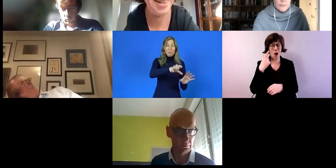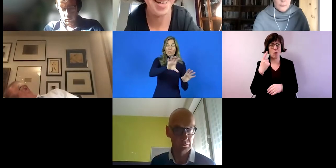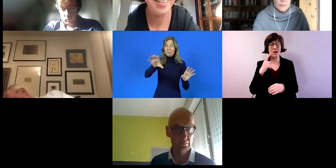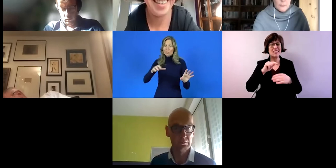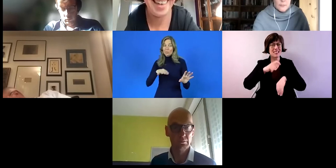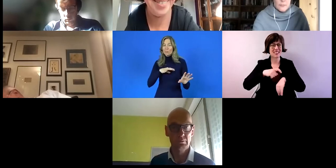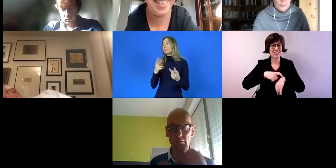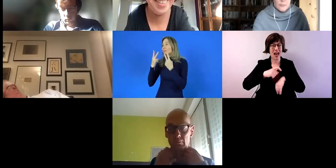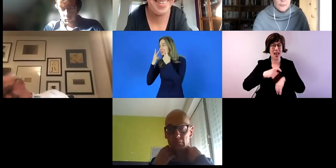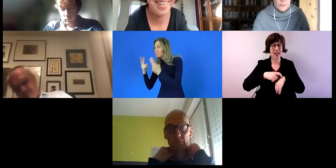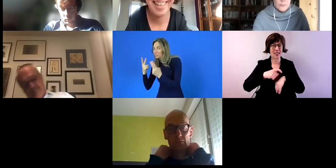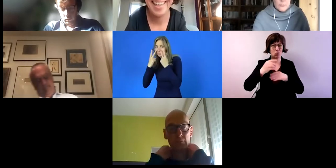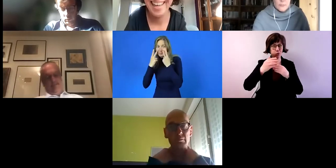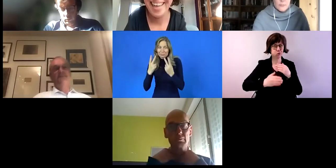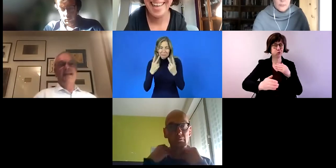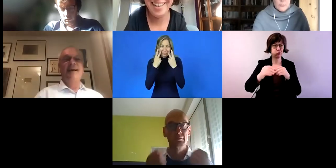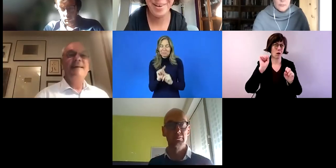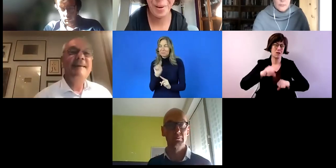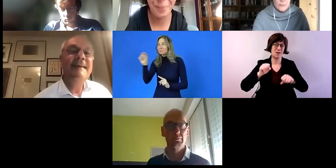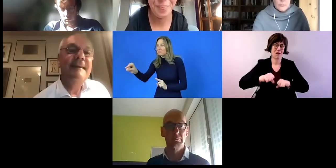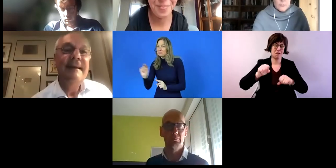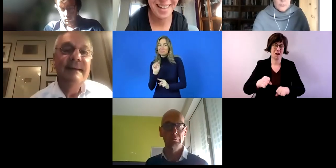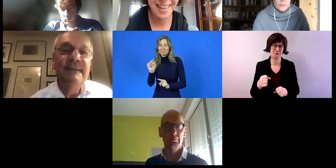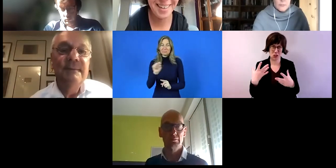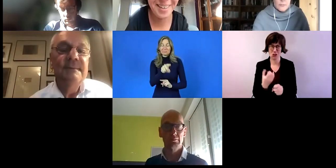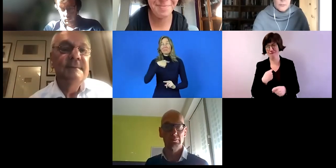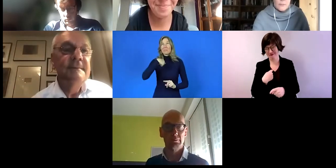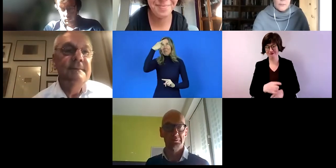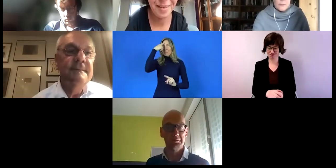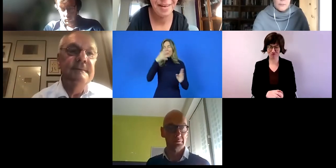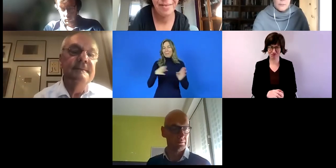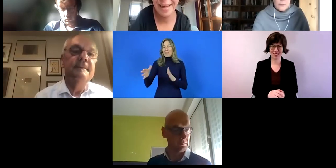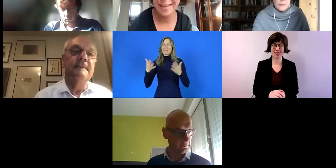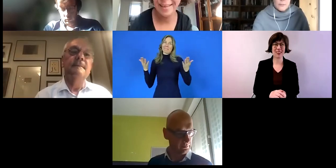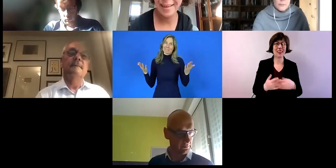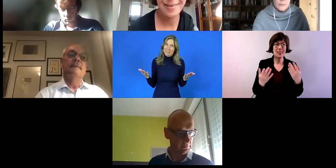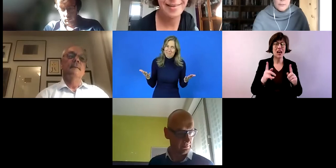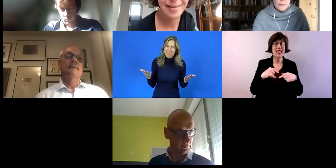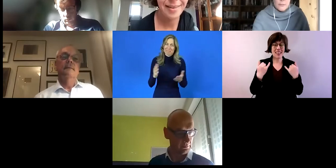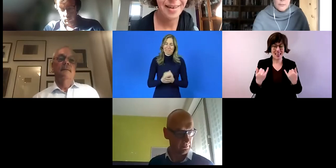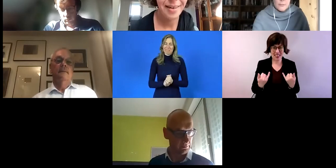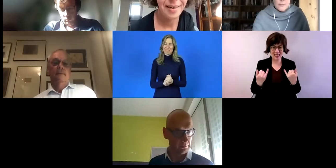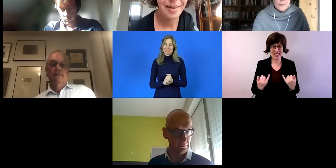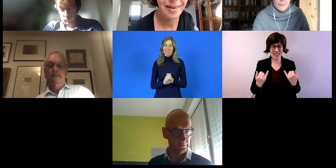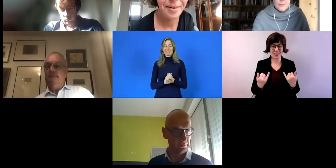zeitlich wird das noch hinkommen. Wir gehen jetzt